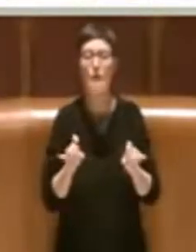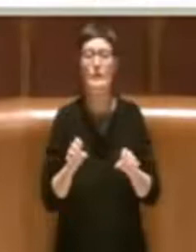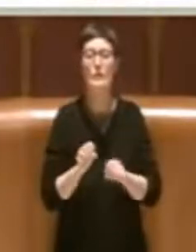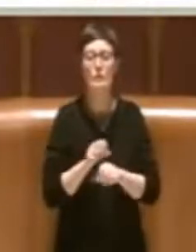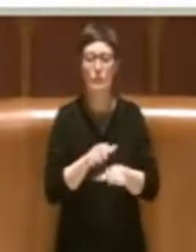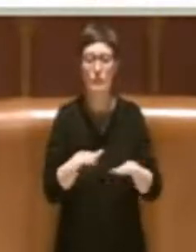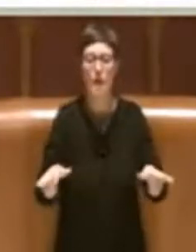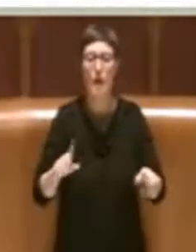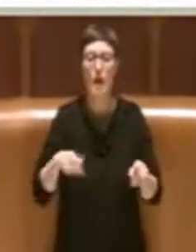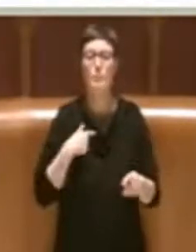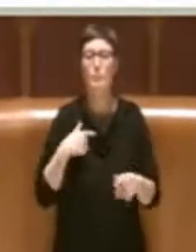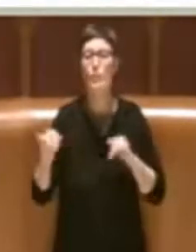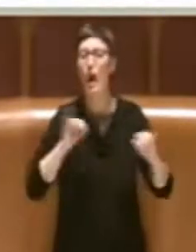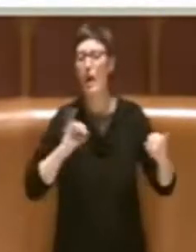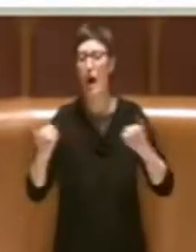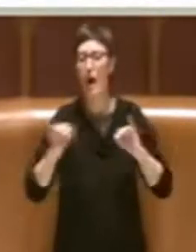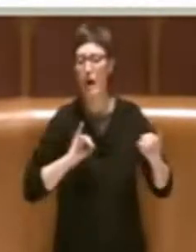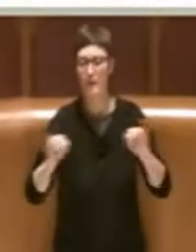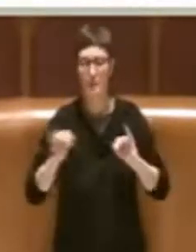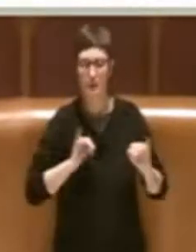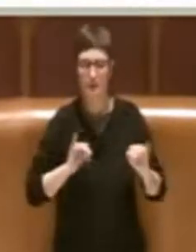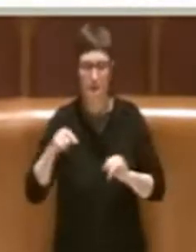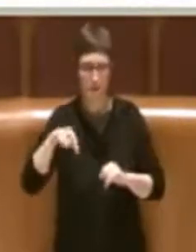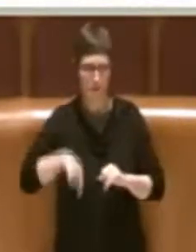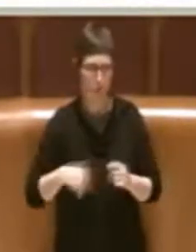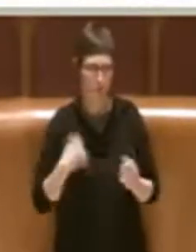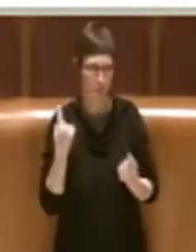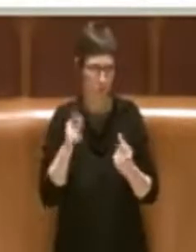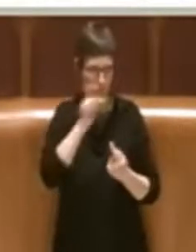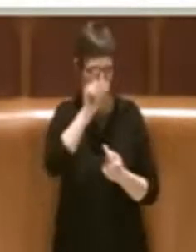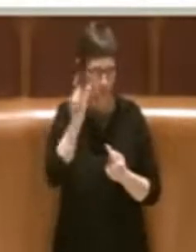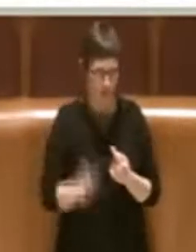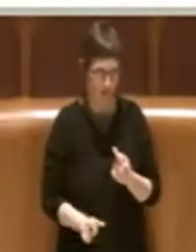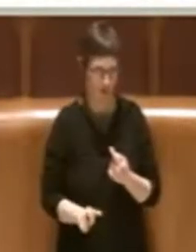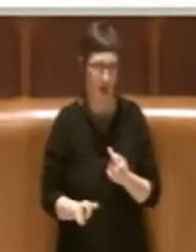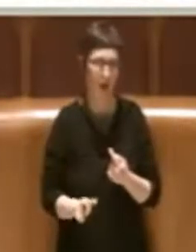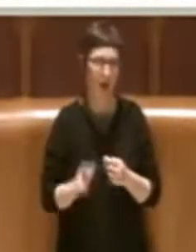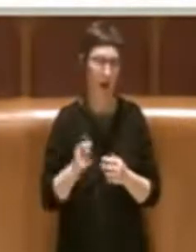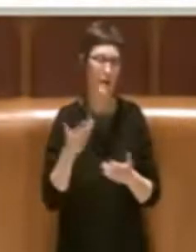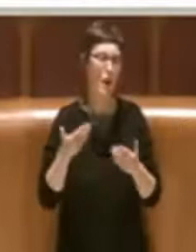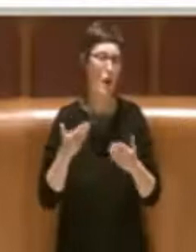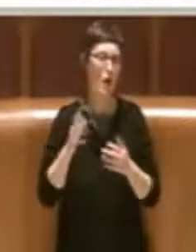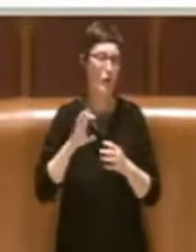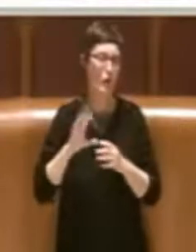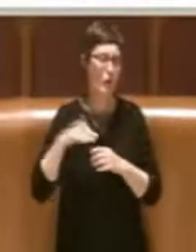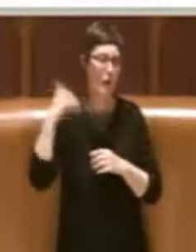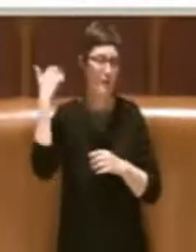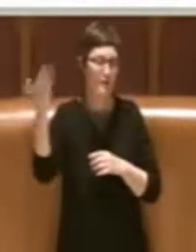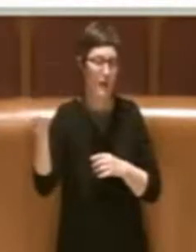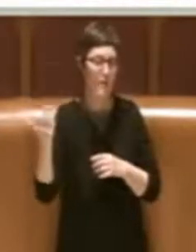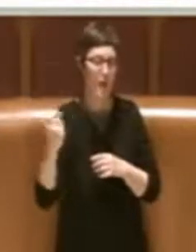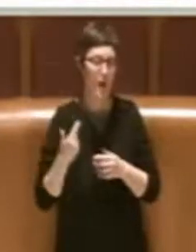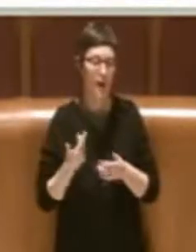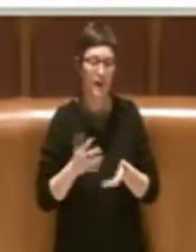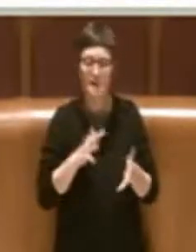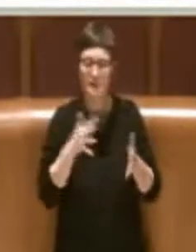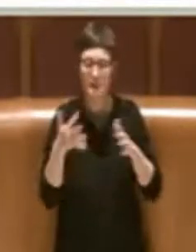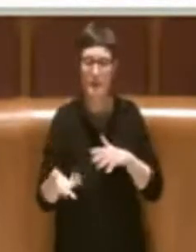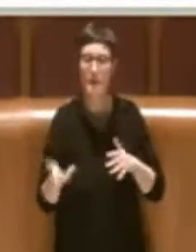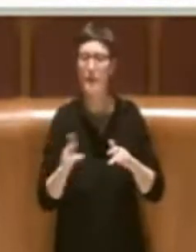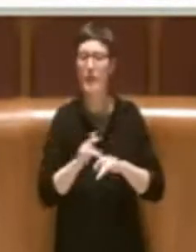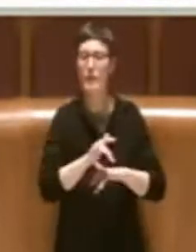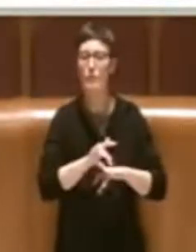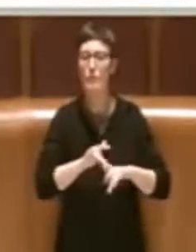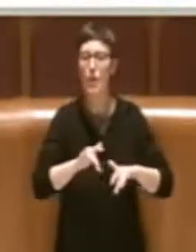allarmismo in merito alla situazione italiana rispetto ad altri Paesi ha generato una desertificazione